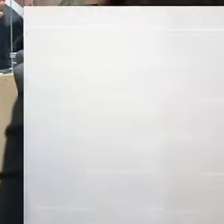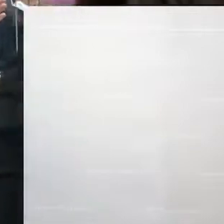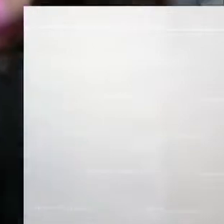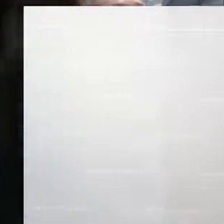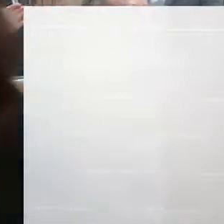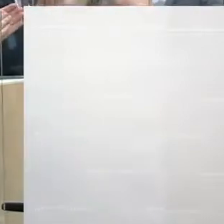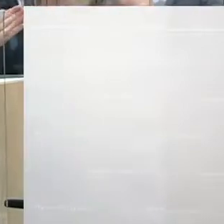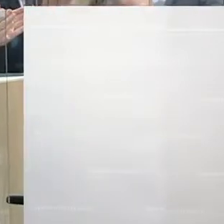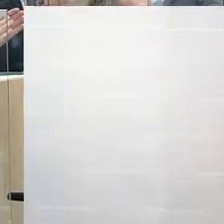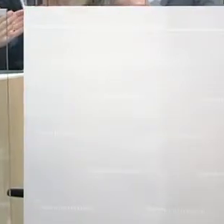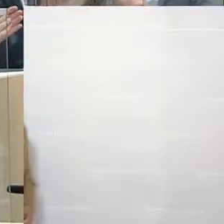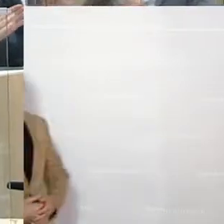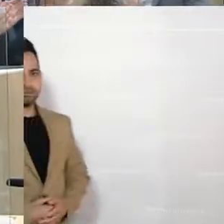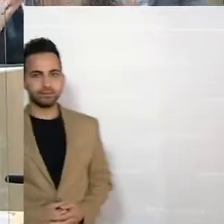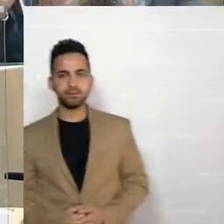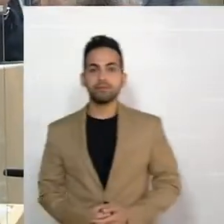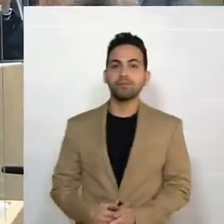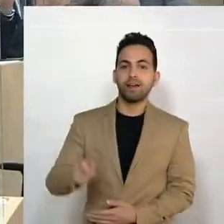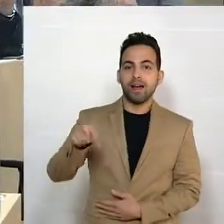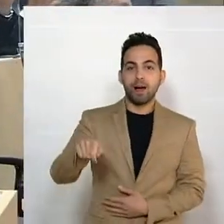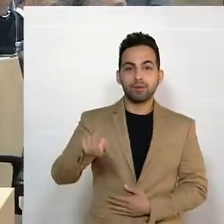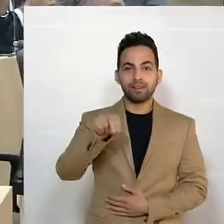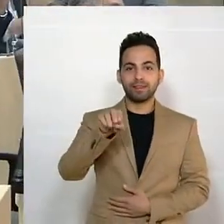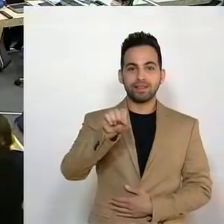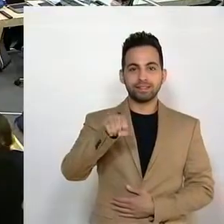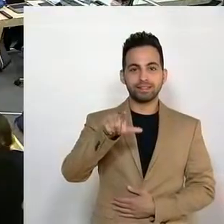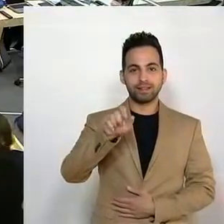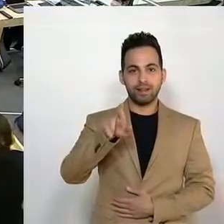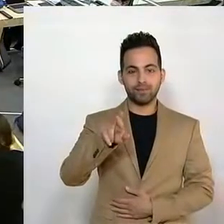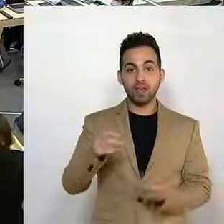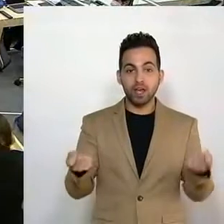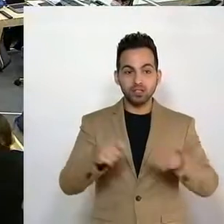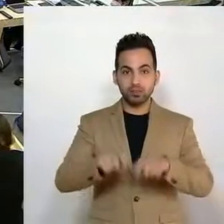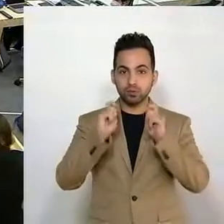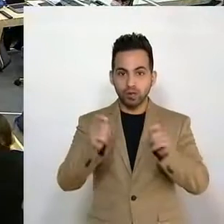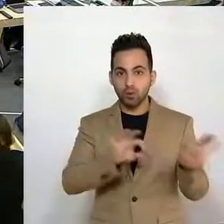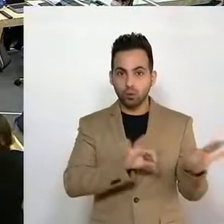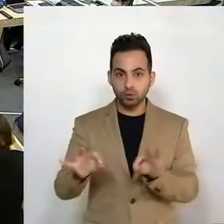Nächste ist Barbara Nessler, Tourismus-Sprecherin der Grünen aus Innsbruck.